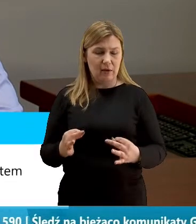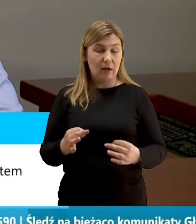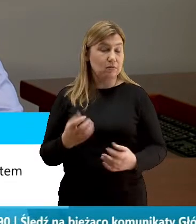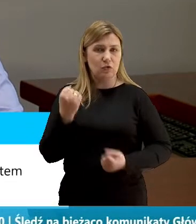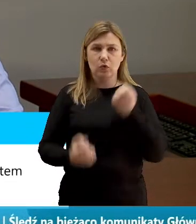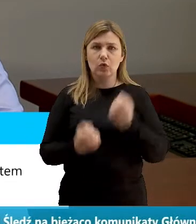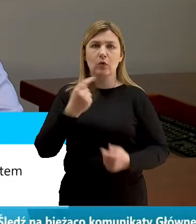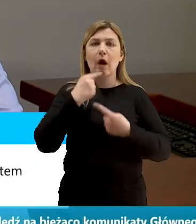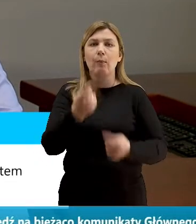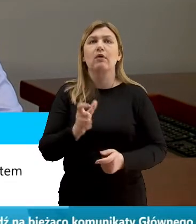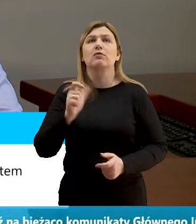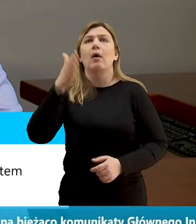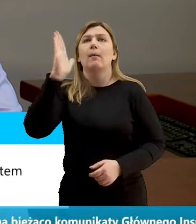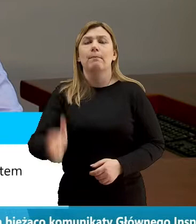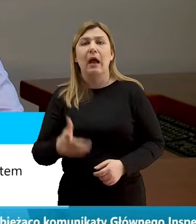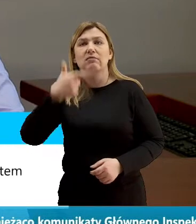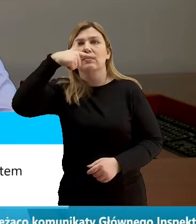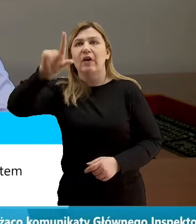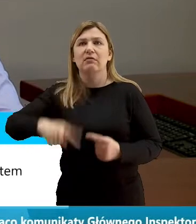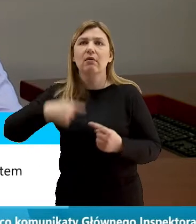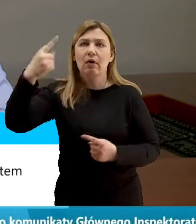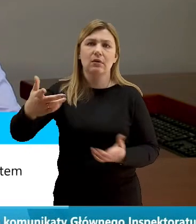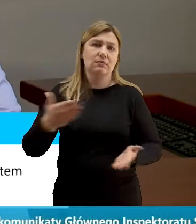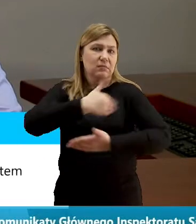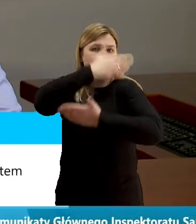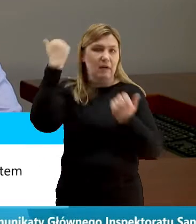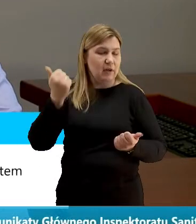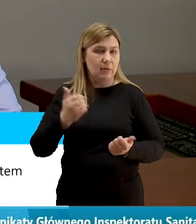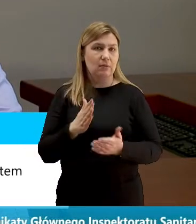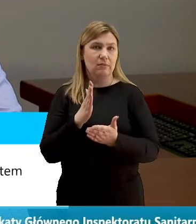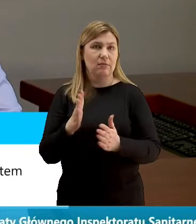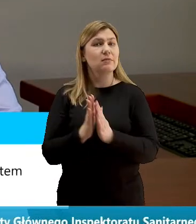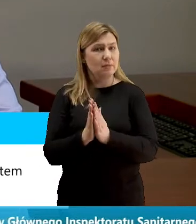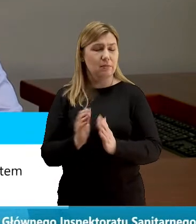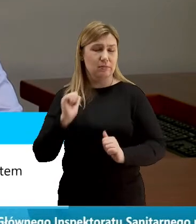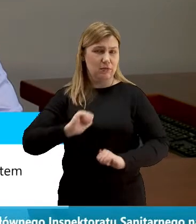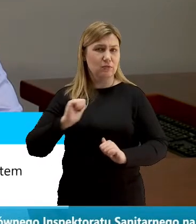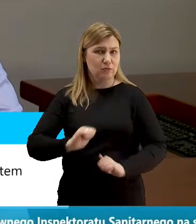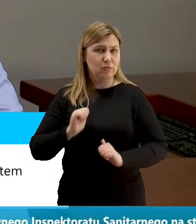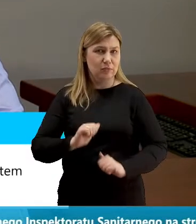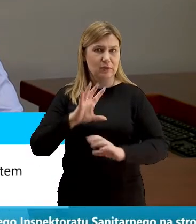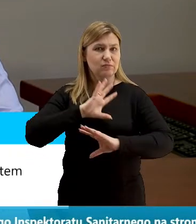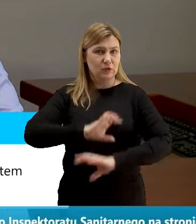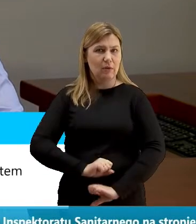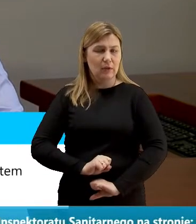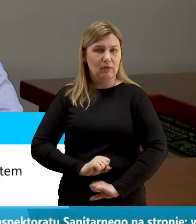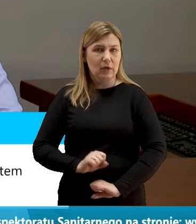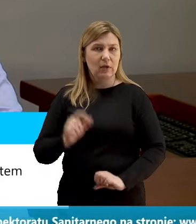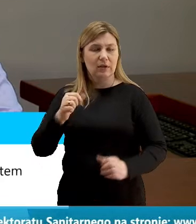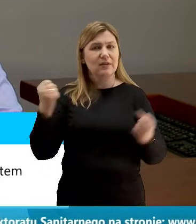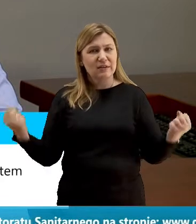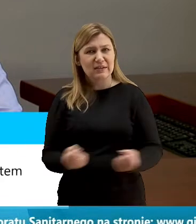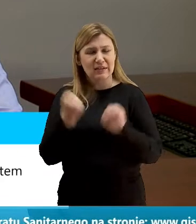będzie za dwa tygodnie. Proszę się uzboić w cierpliwość i starać się te wszystkie